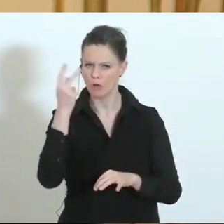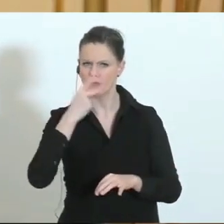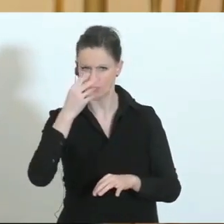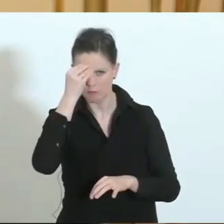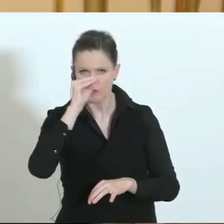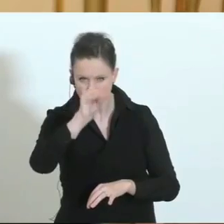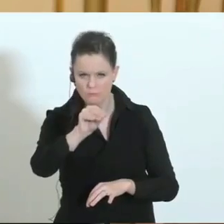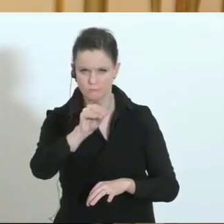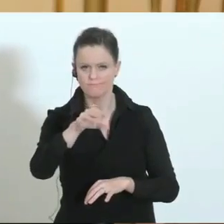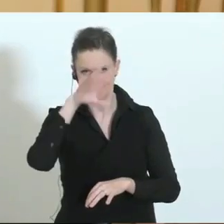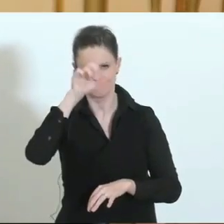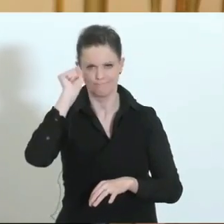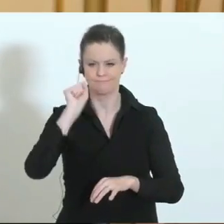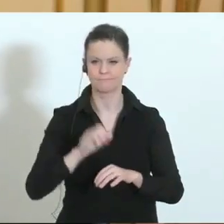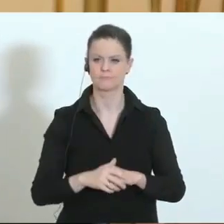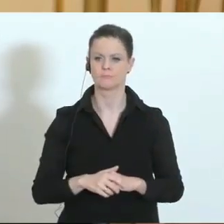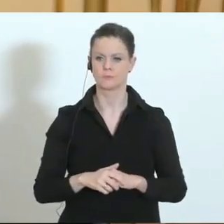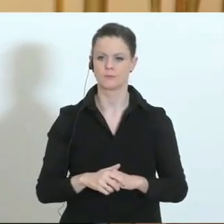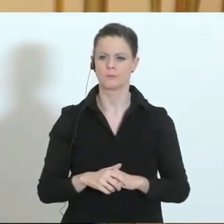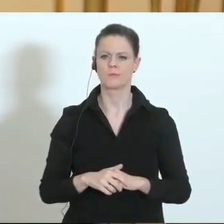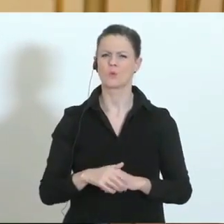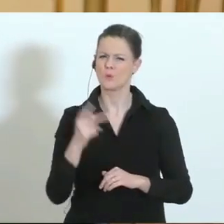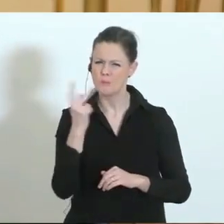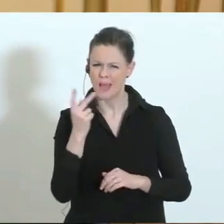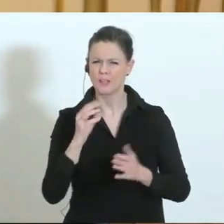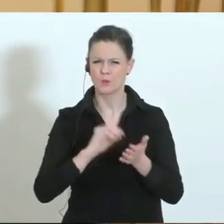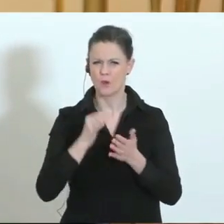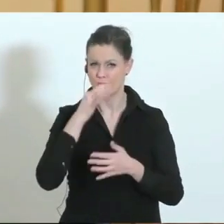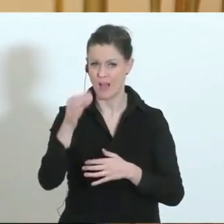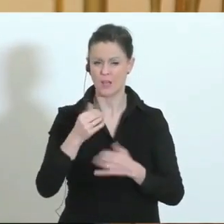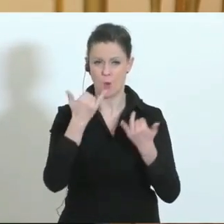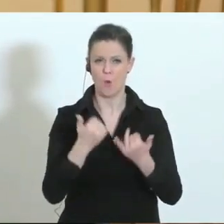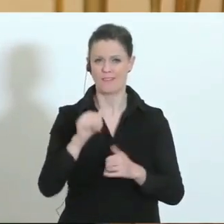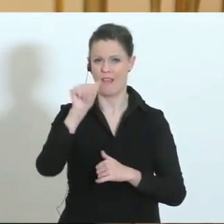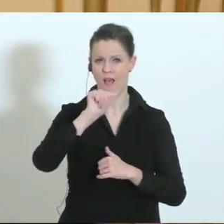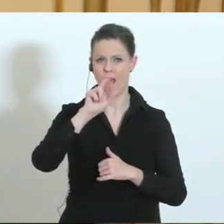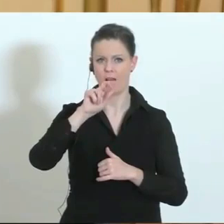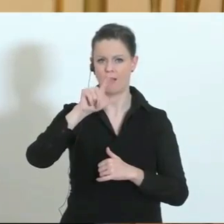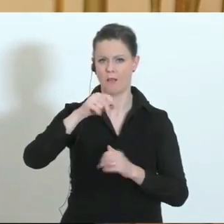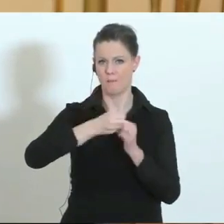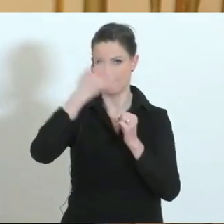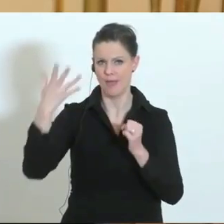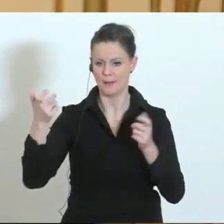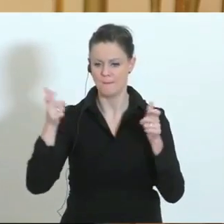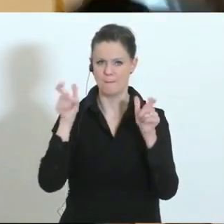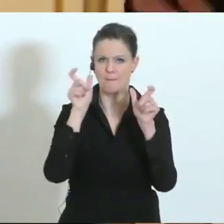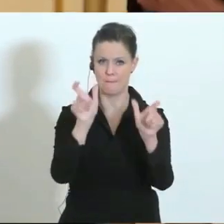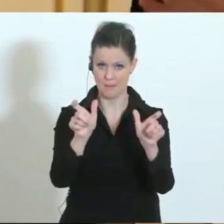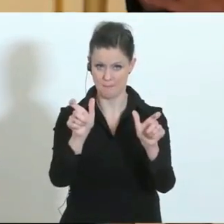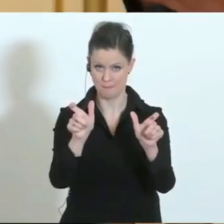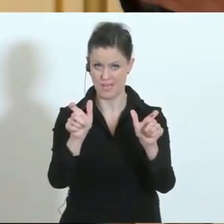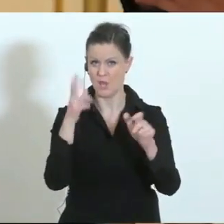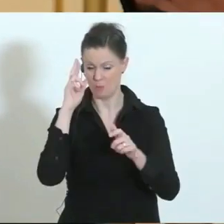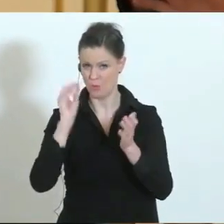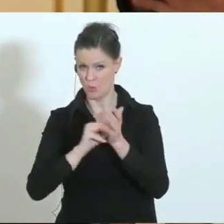Frage an beide. Der Arlberg ist heute abgeriegelt worden. Ist denkbar oder wahrscheinlich, weitere Gebiete in Österreich